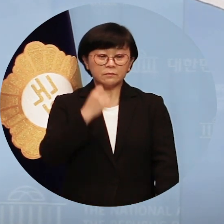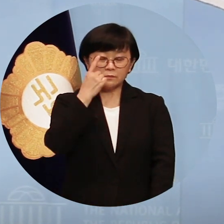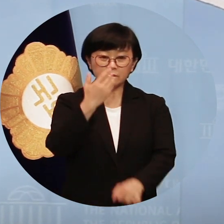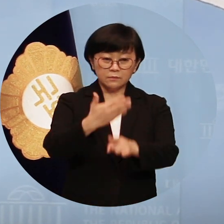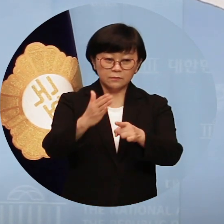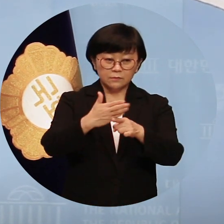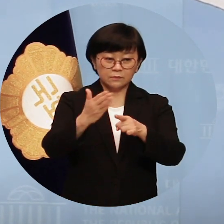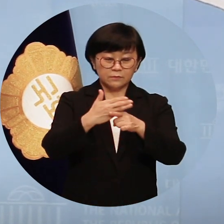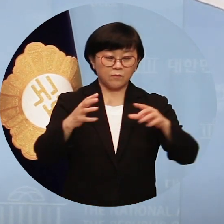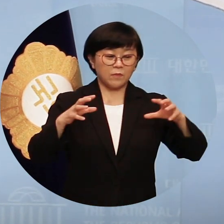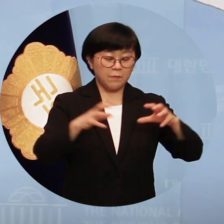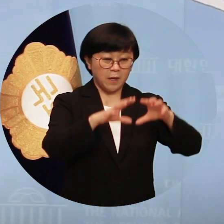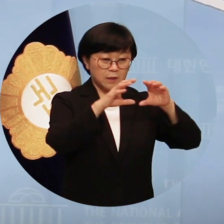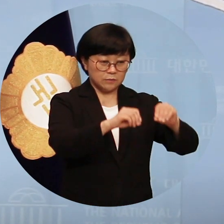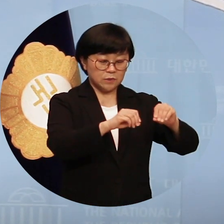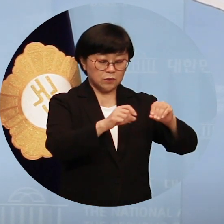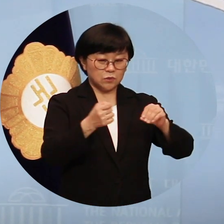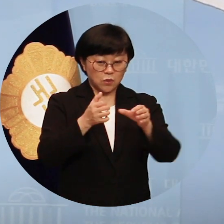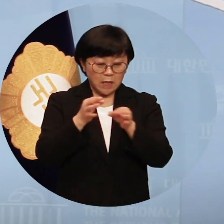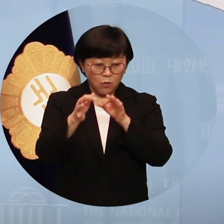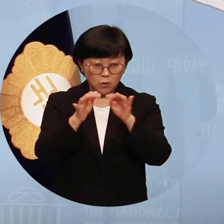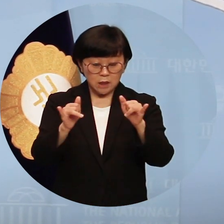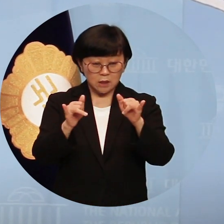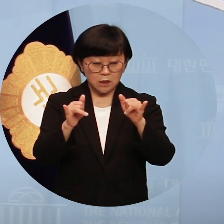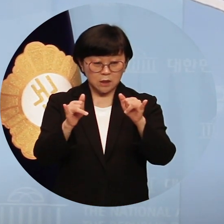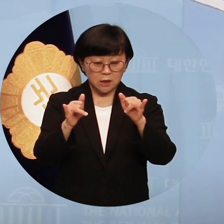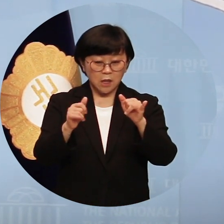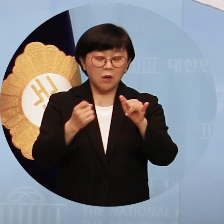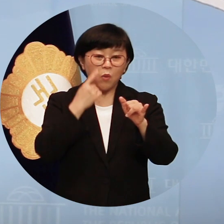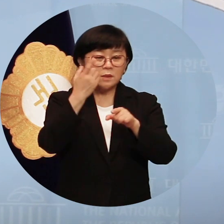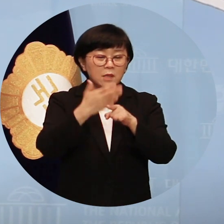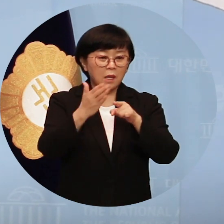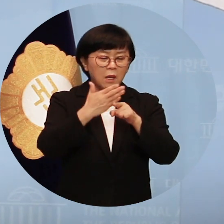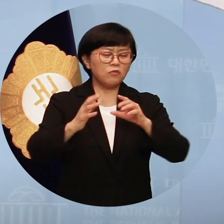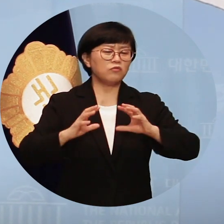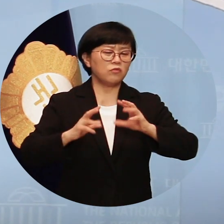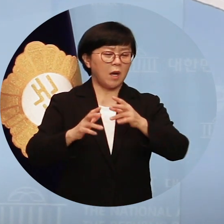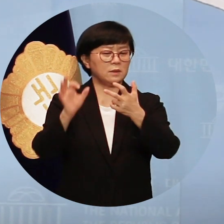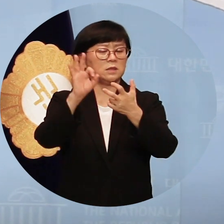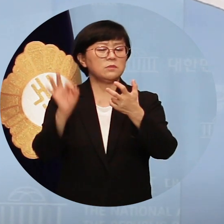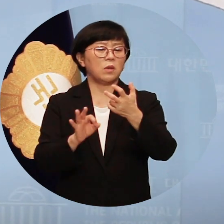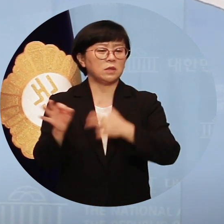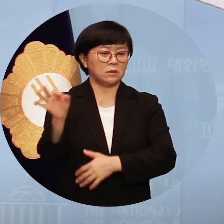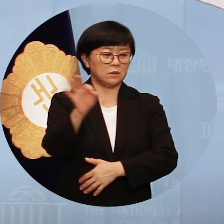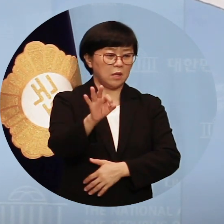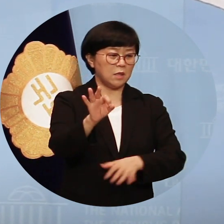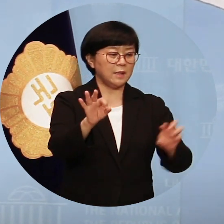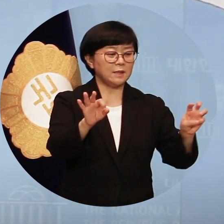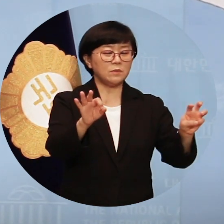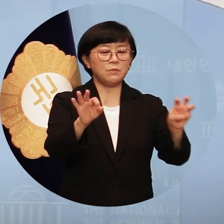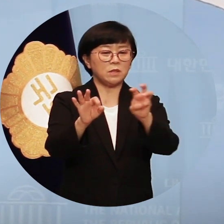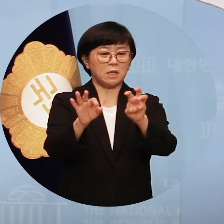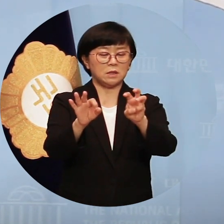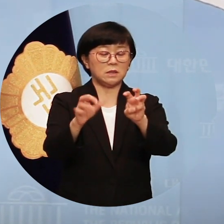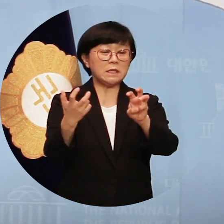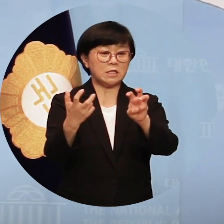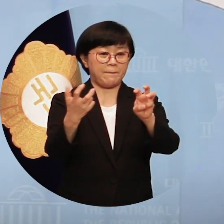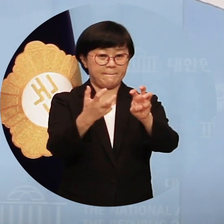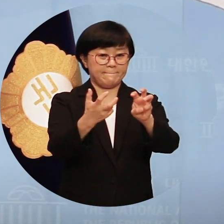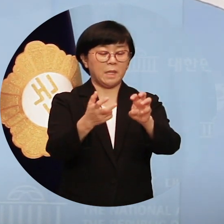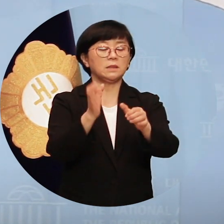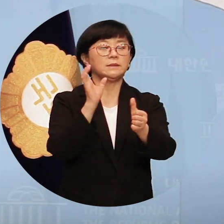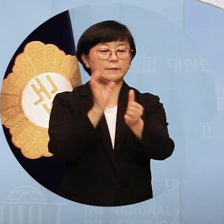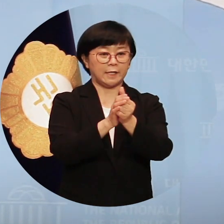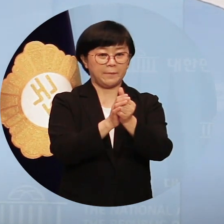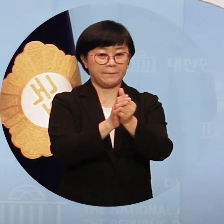임대료의 경우 집합금지 대상 소상공인의 임대료는 국가가 70% 그리고 임대인이 30